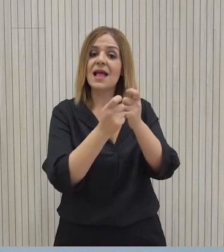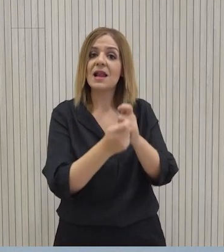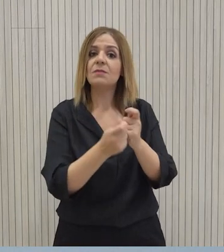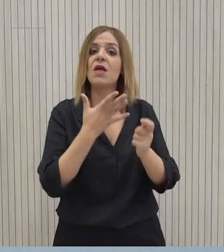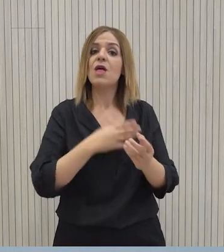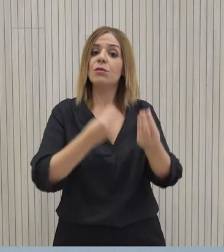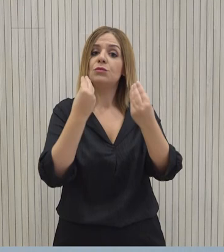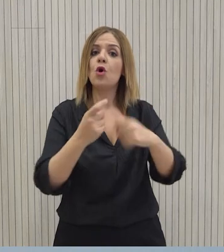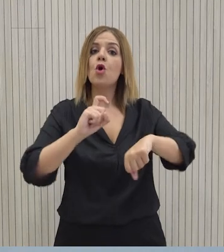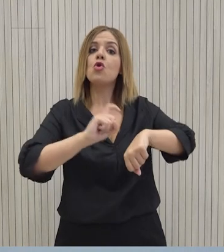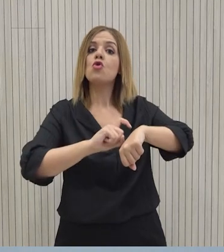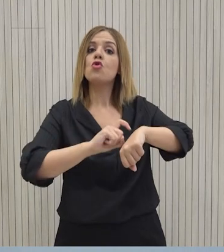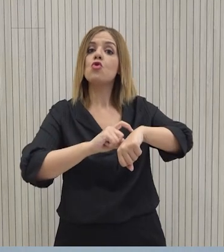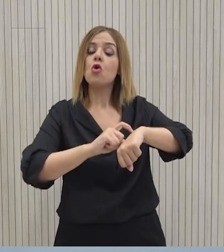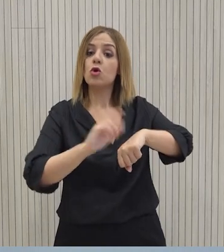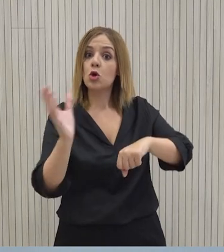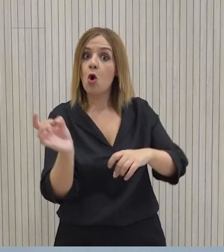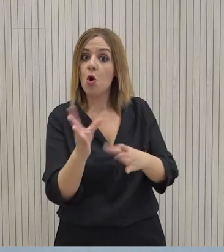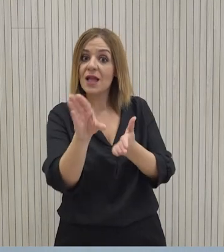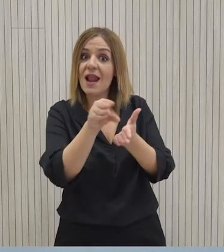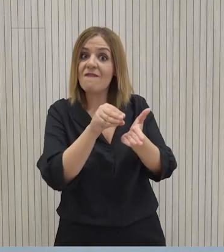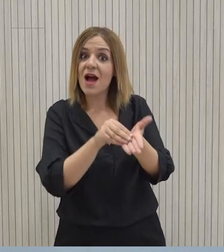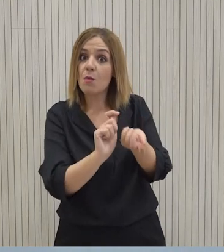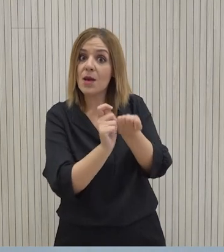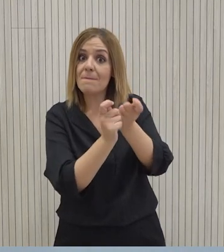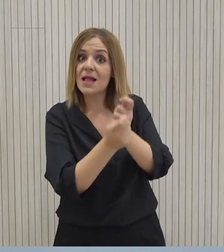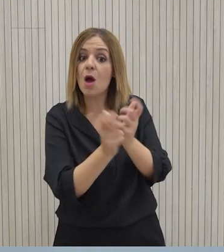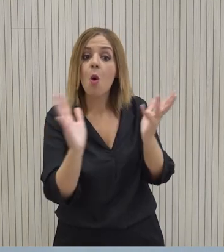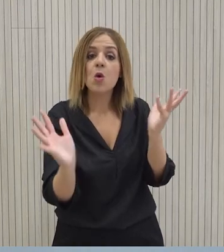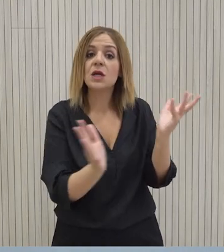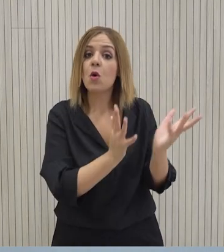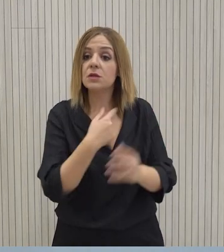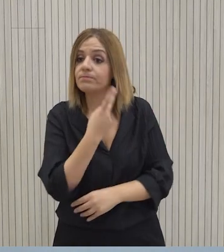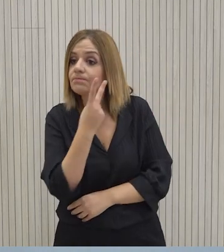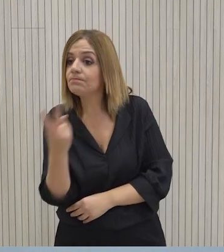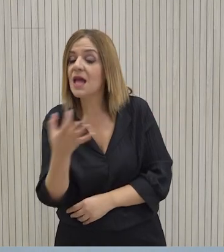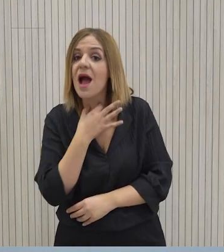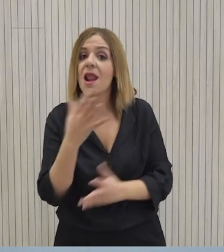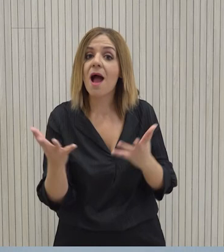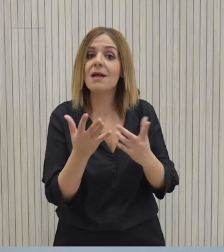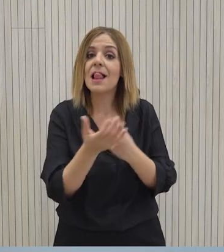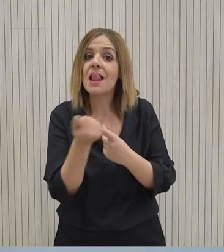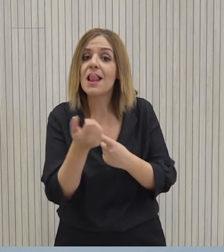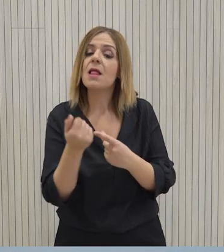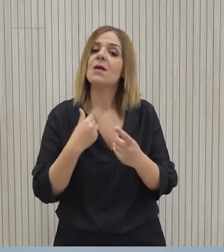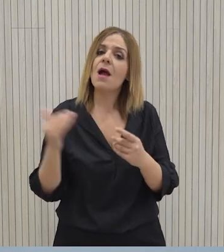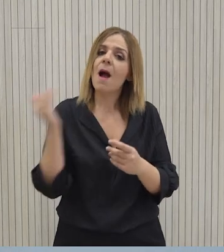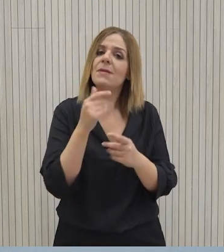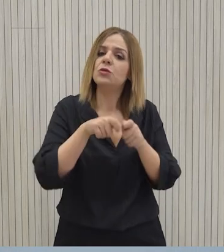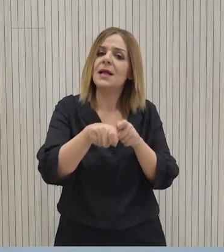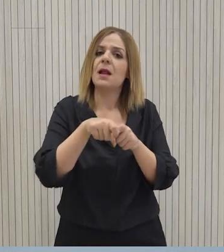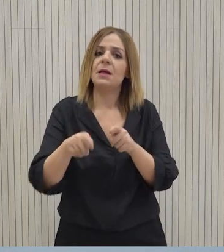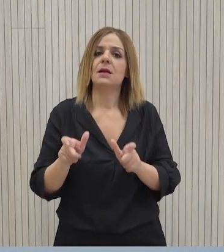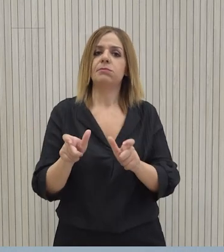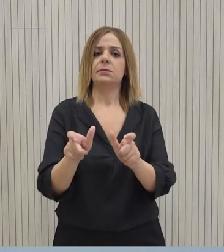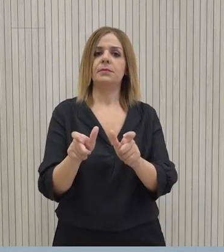απαραίτητος χρόνος μετά που θα εφαρμοστεί η μεταρρύθμιση εκεί και όπου εφόσον εντοπιστούν αδυναμίες να ληφθούν έγκαιρα διορθωτικά